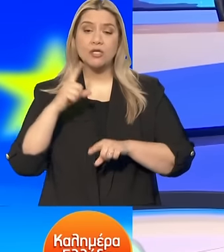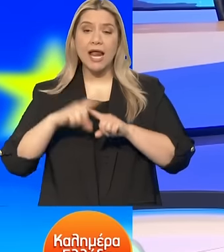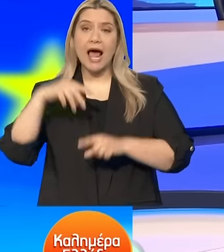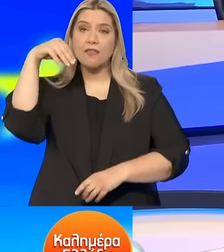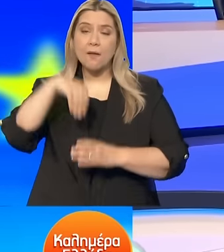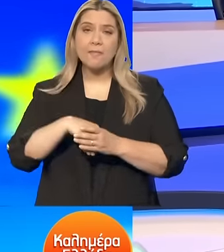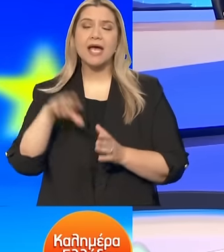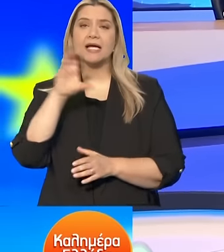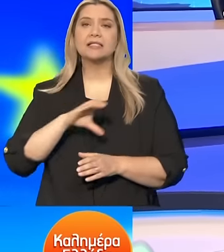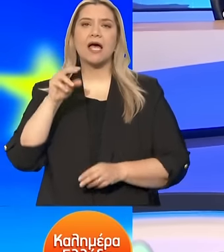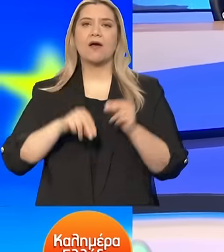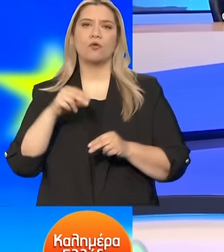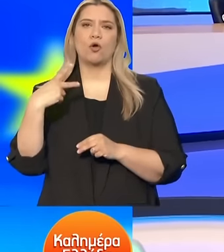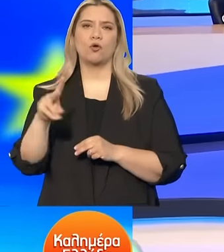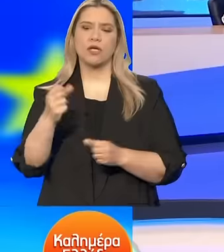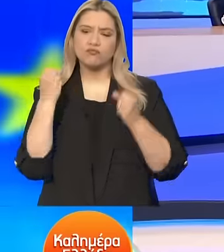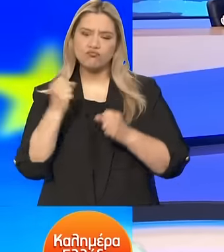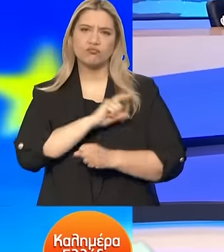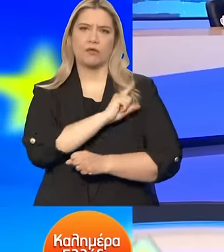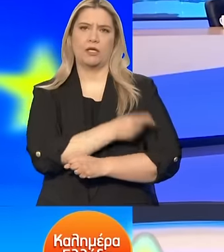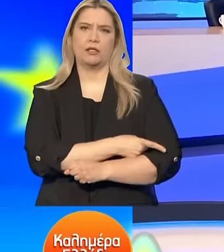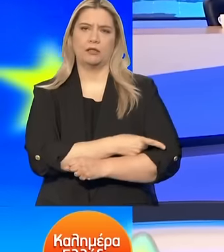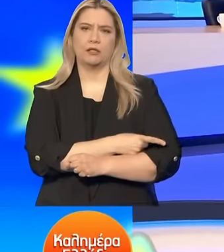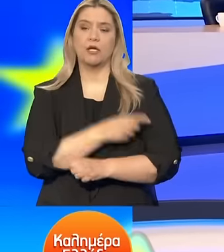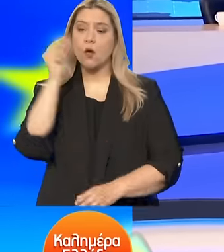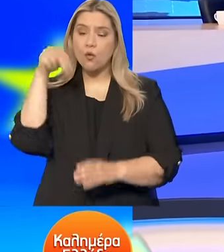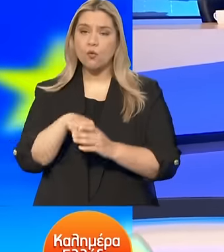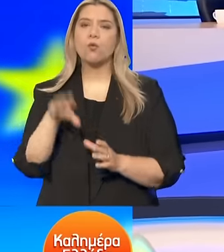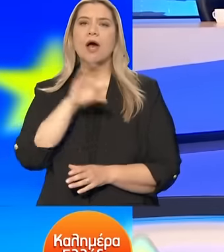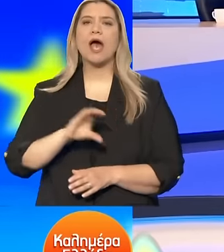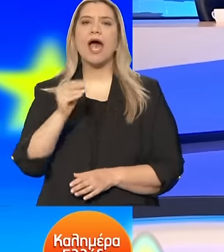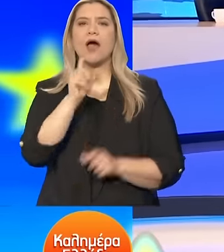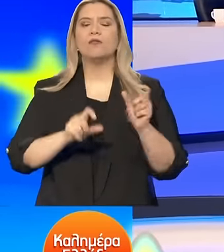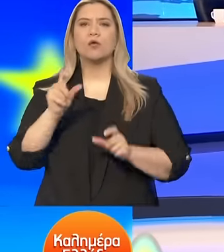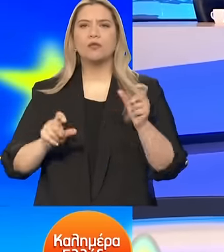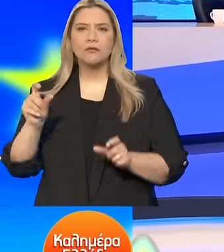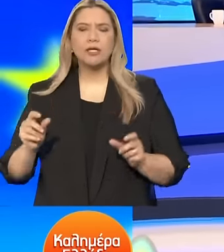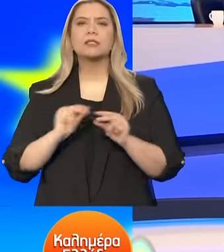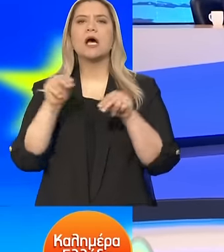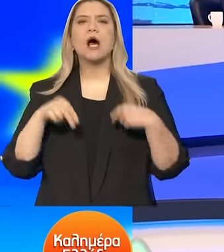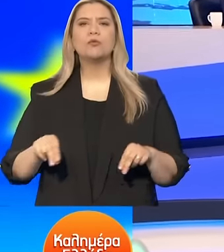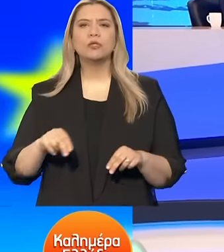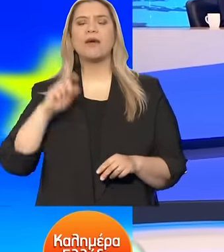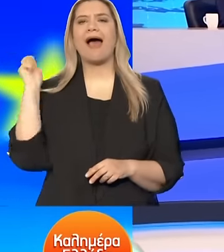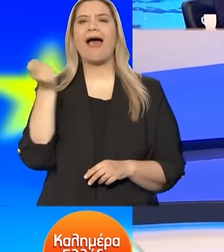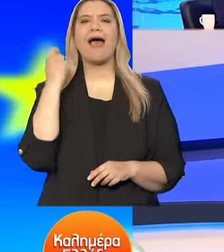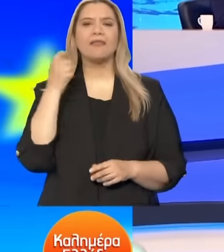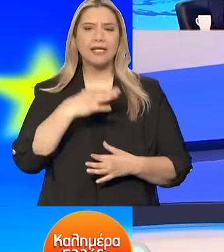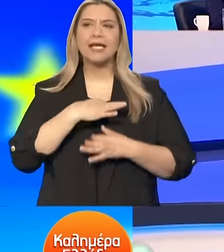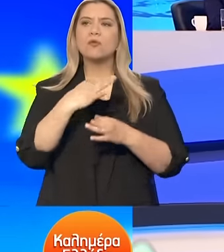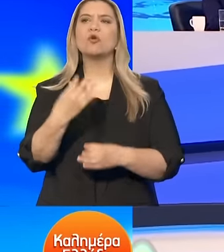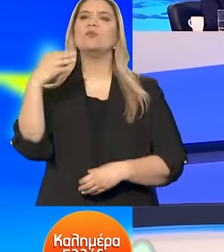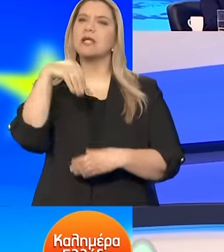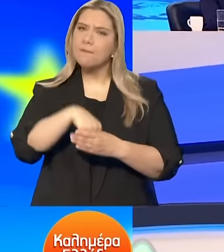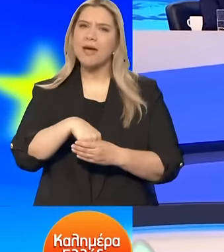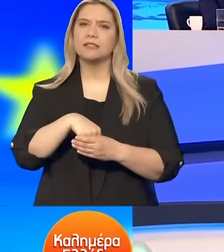για ευρωβουλευτές. Κατά συνέπεια ψηφίζουμε για την εθνική εκπροσώπησή μας στον κορυφαίο ευρωπαϊκό